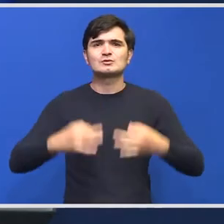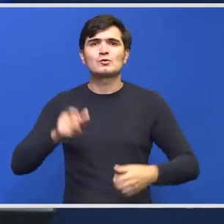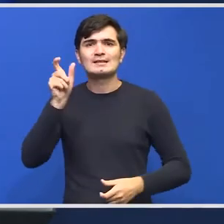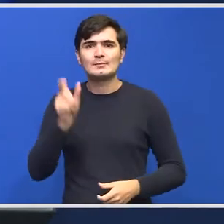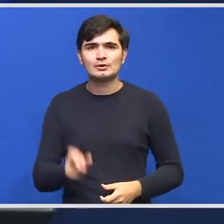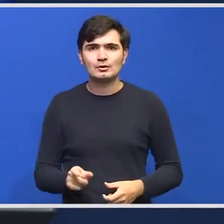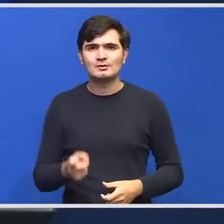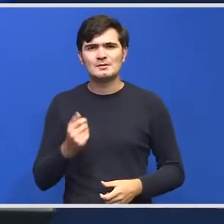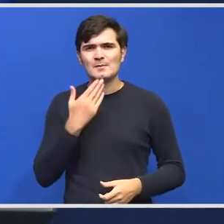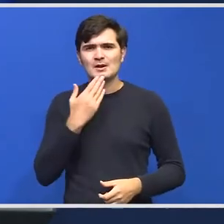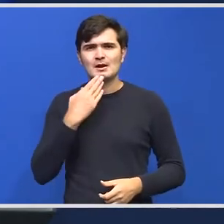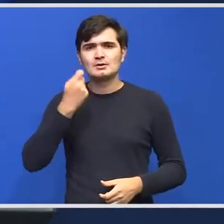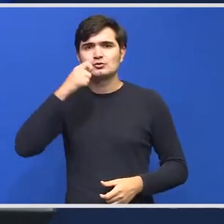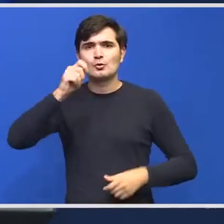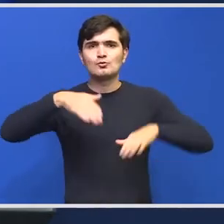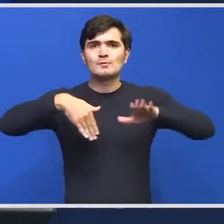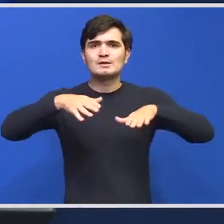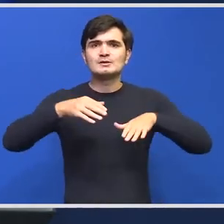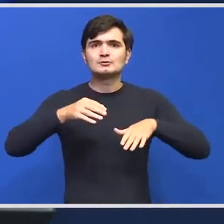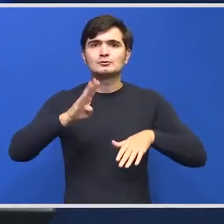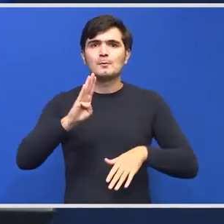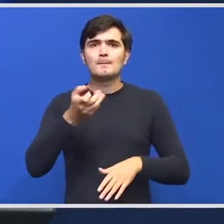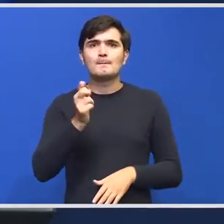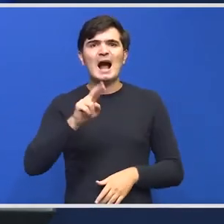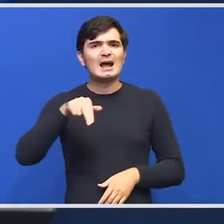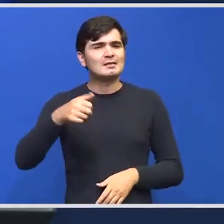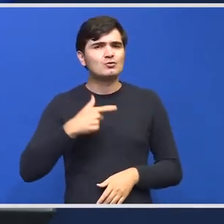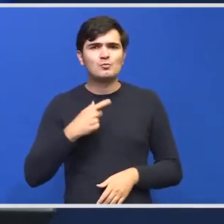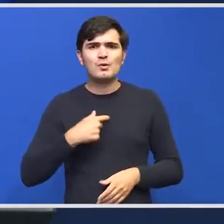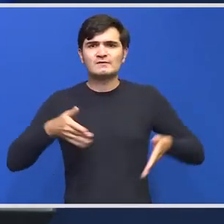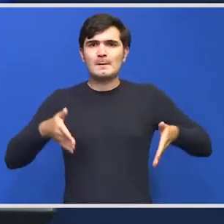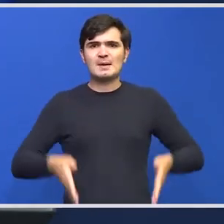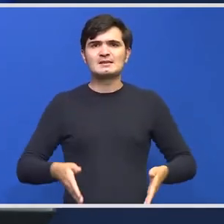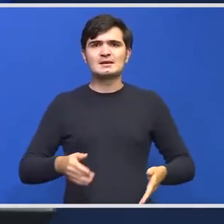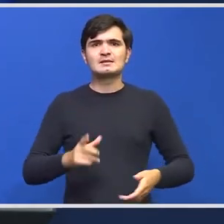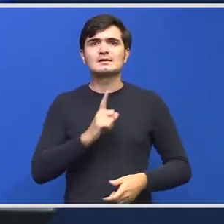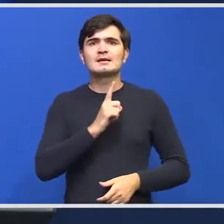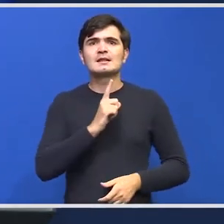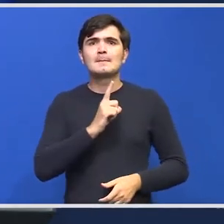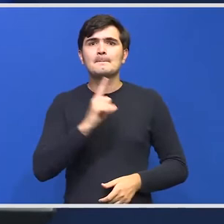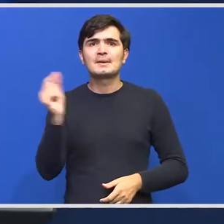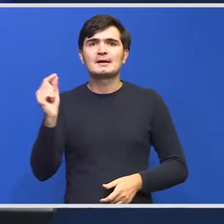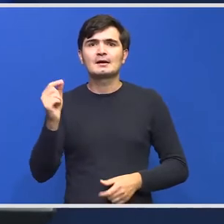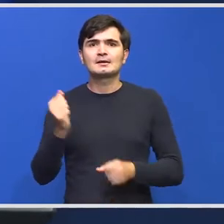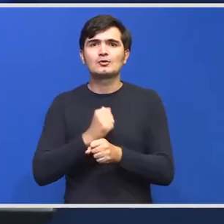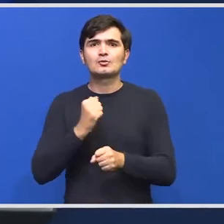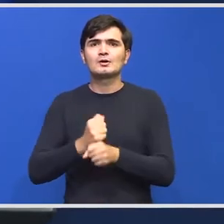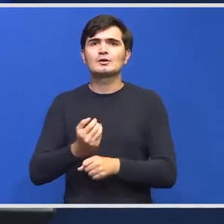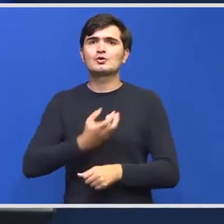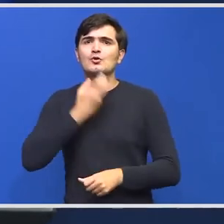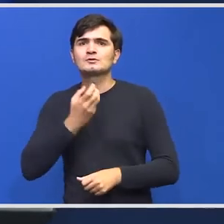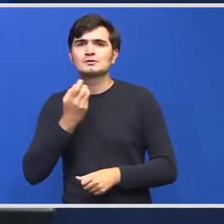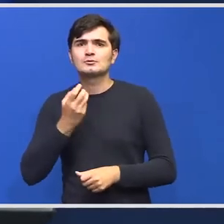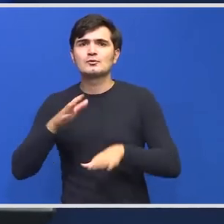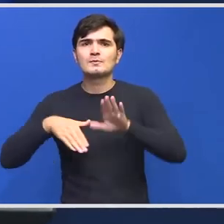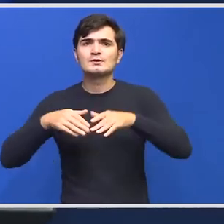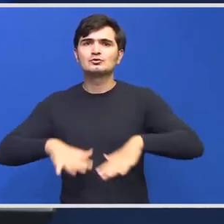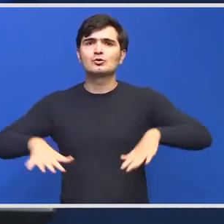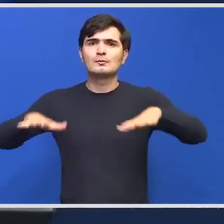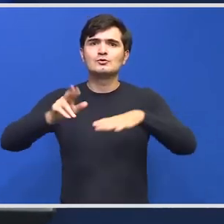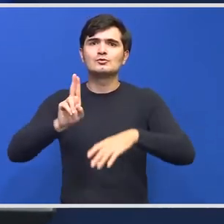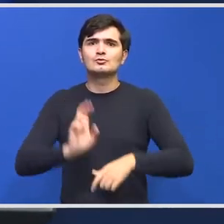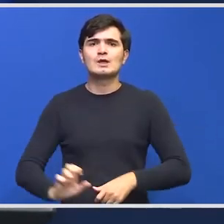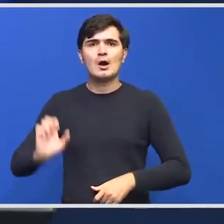Din păcate, domnul ministru Tantos Barna nu a putut fi prezent astăzi deoarece participă la lucrările Consiliului Informal al Ministrilor Mediului din Uniunea